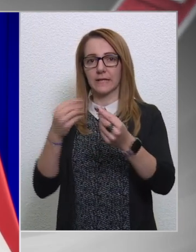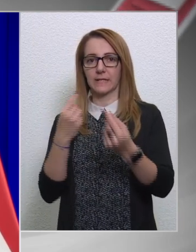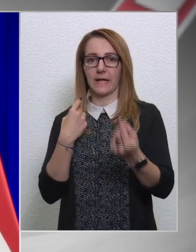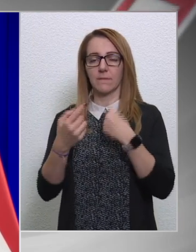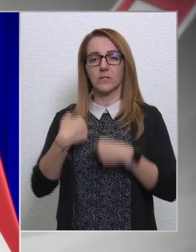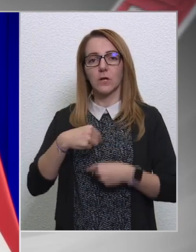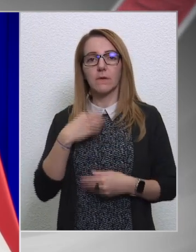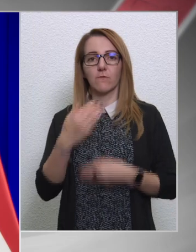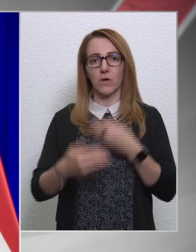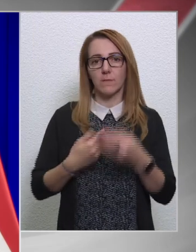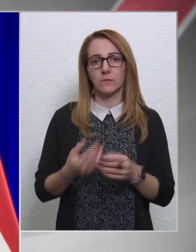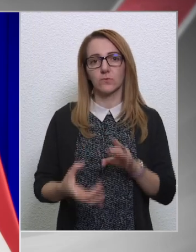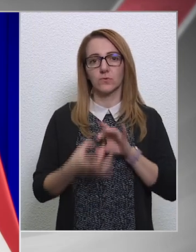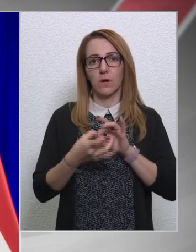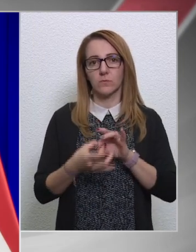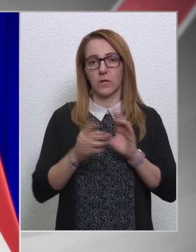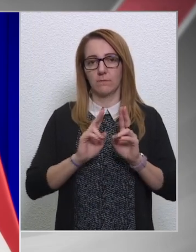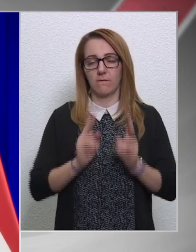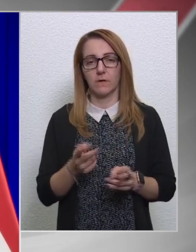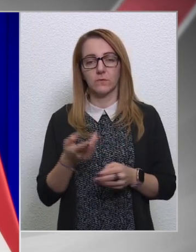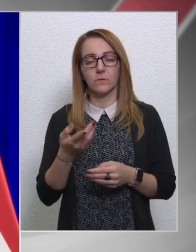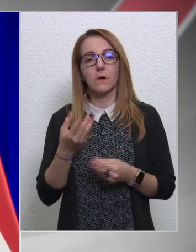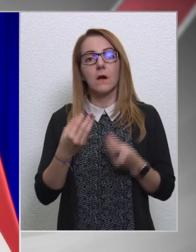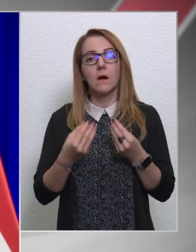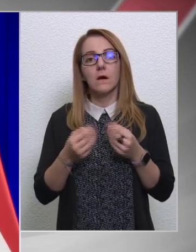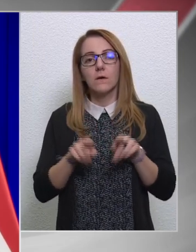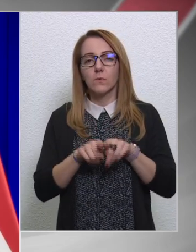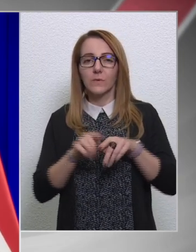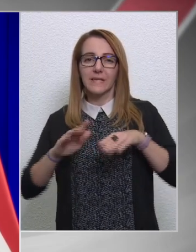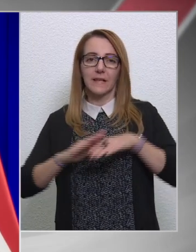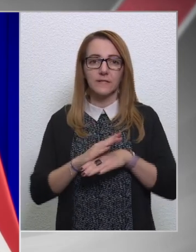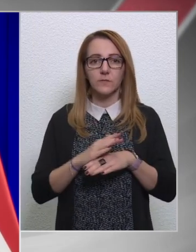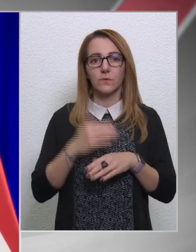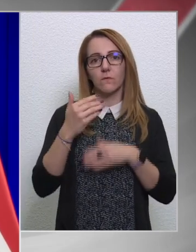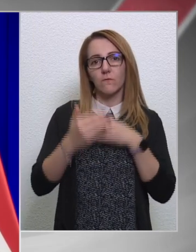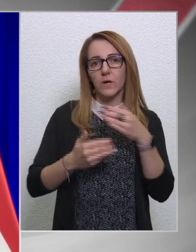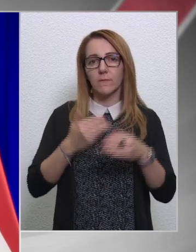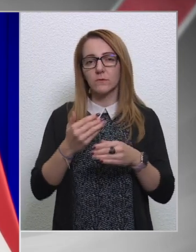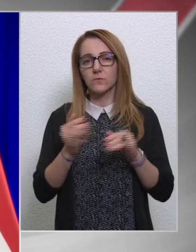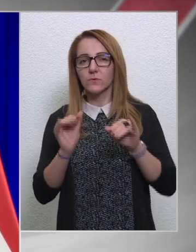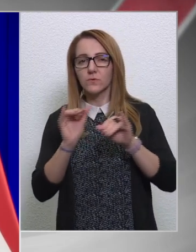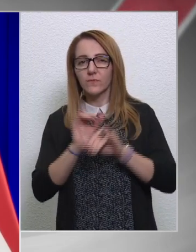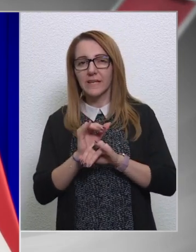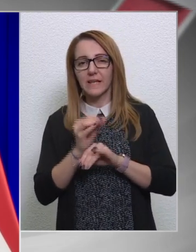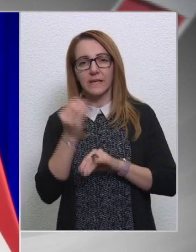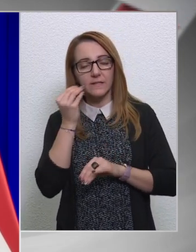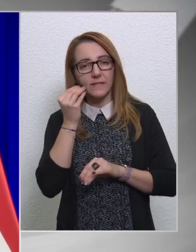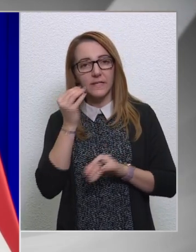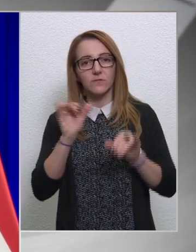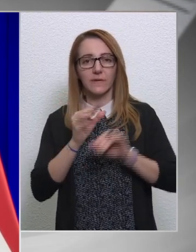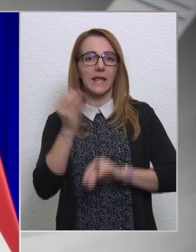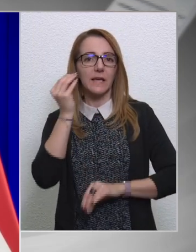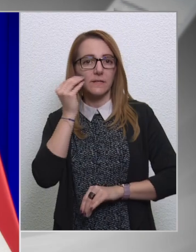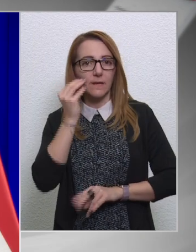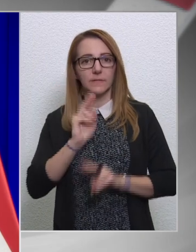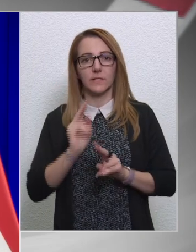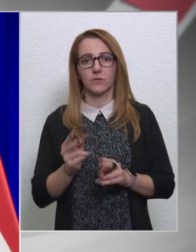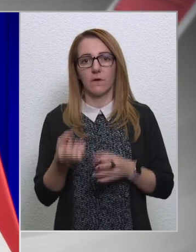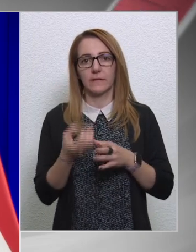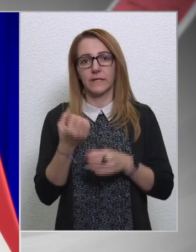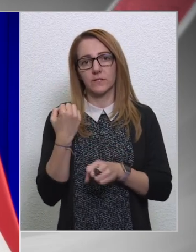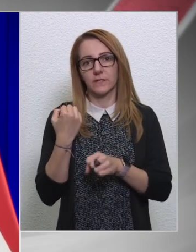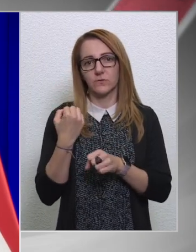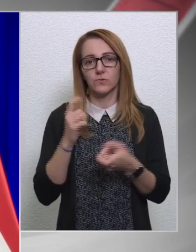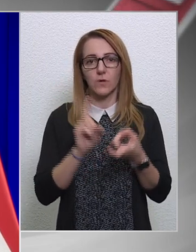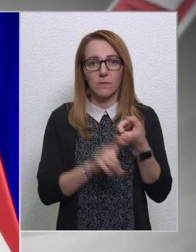folyamatosan kapcsolatban vagyunk, mert az az érzésünk, hogy vannak félreértések, vagy félreértelmezések a teljesítések kapcsán. Ezeket tisztázni fogjuk,